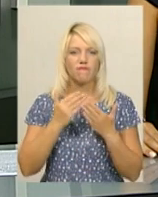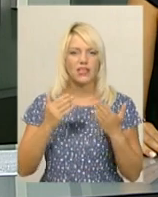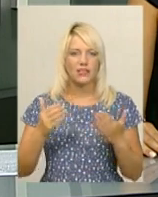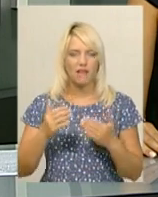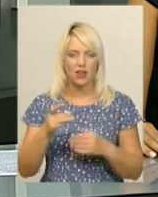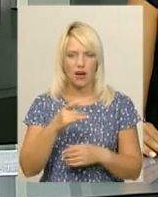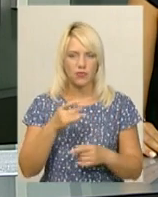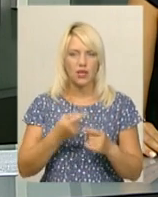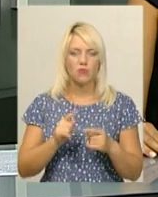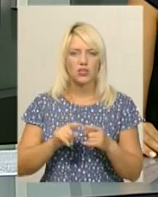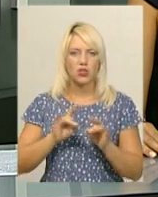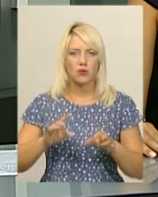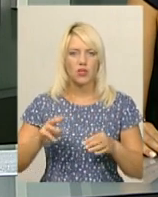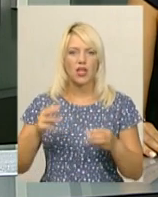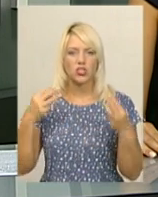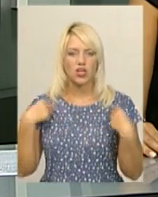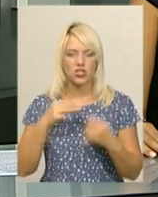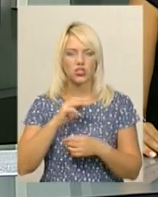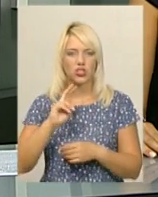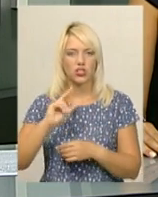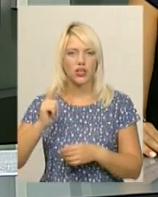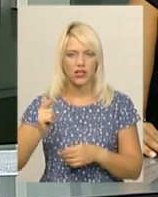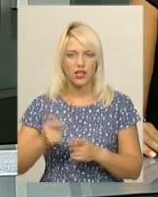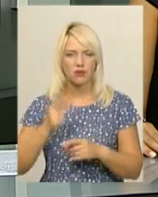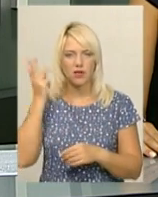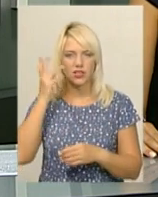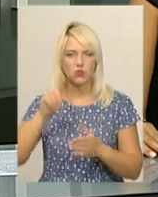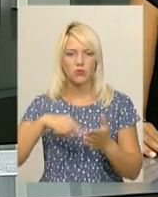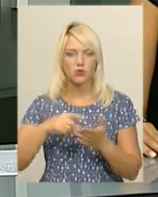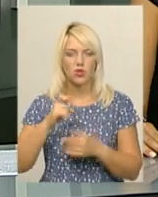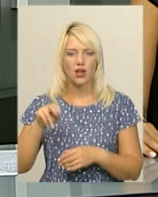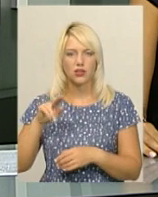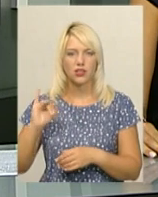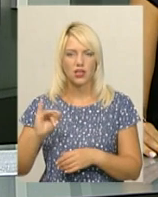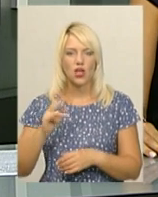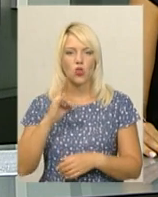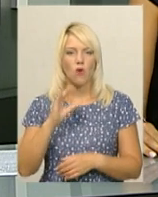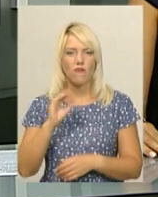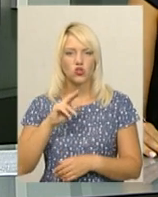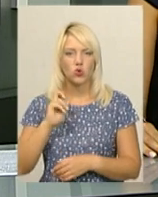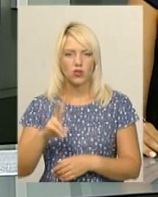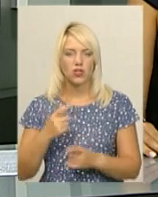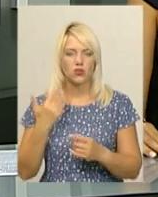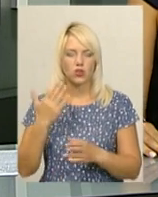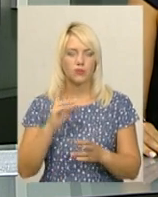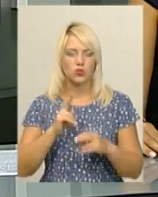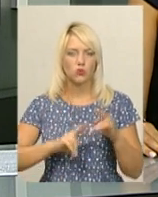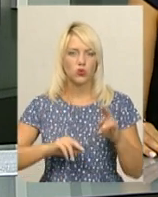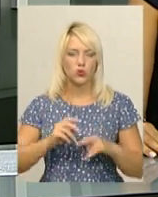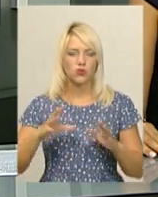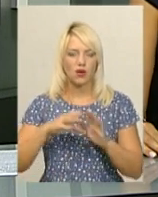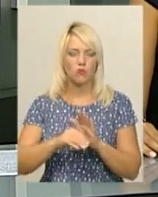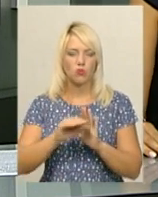Про це розповів начальник управління житлово-комунального господарства Хмельницької міської ради Василь Новачок. Їх збудують у рамках